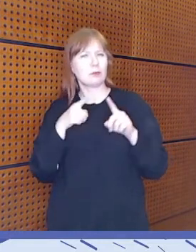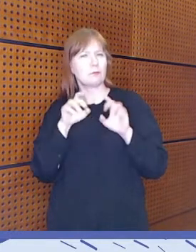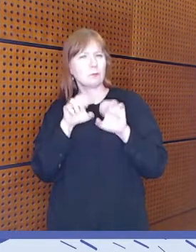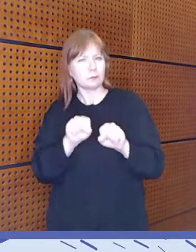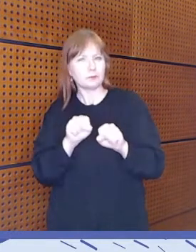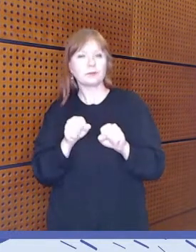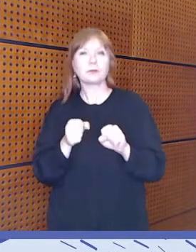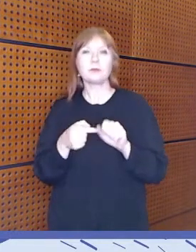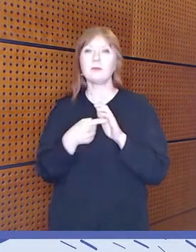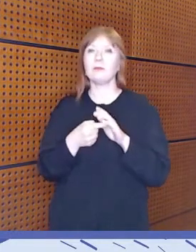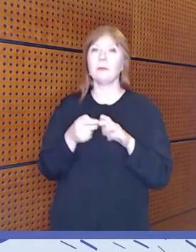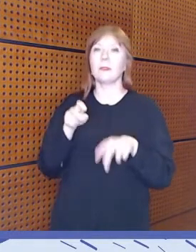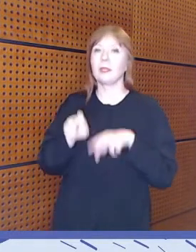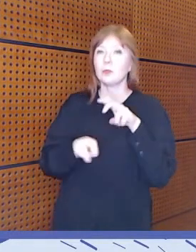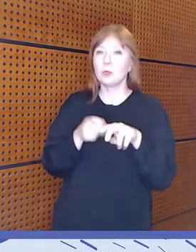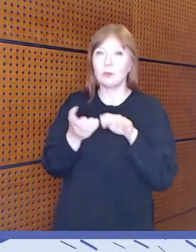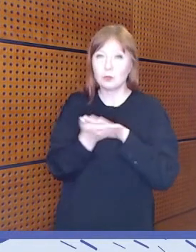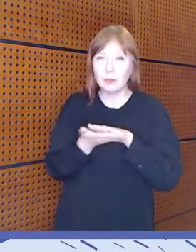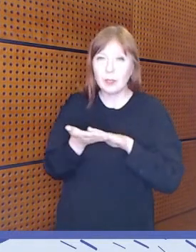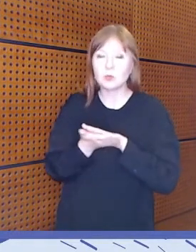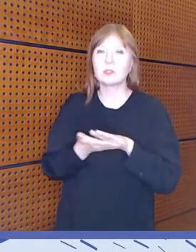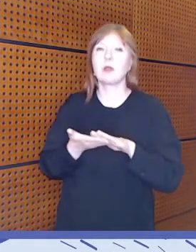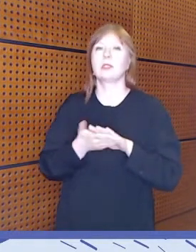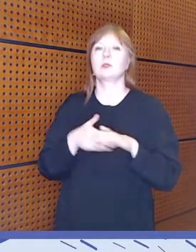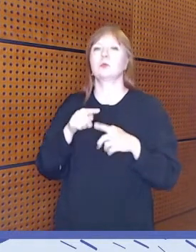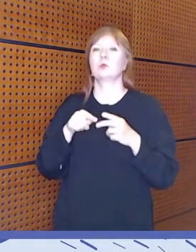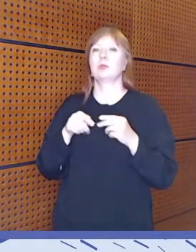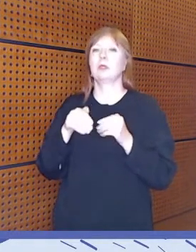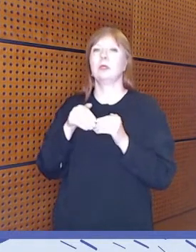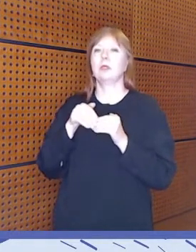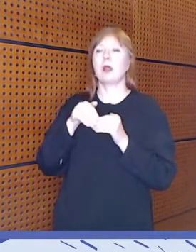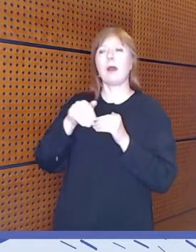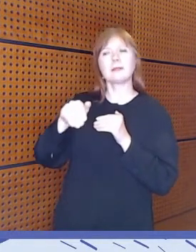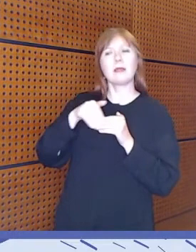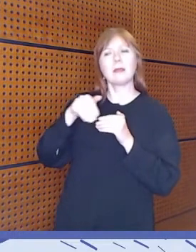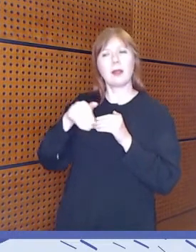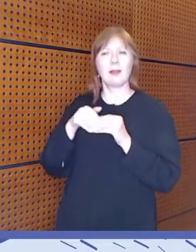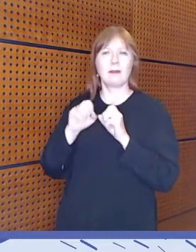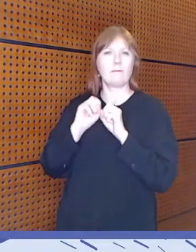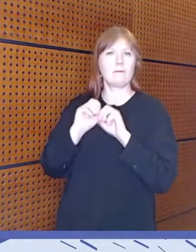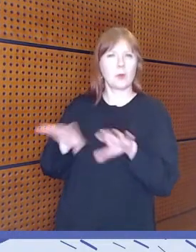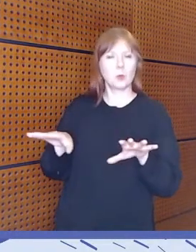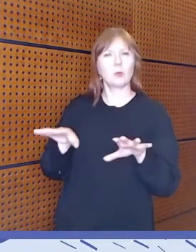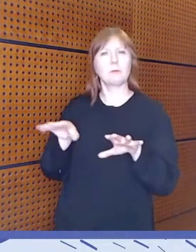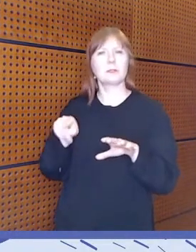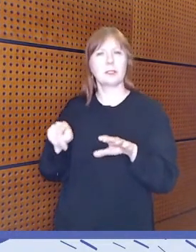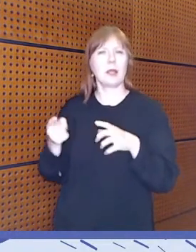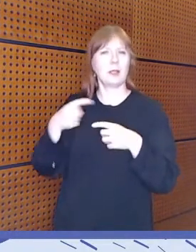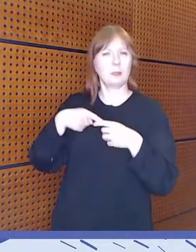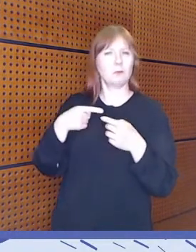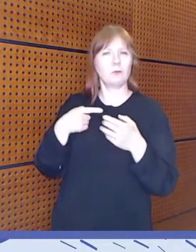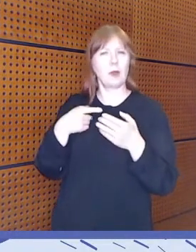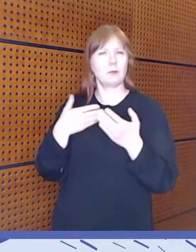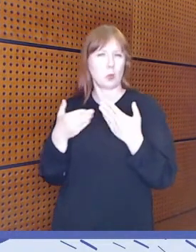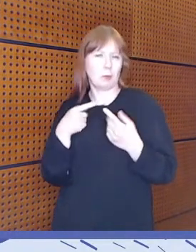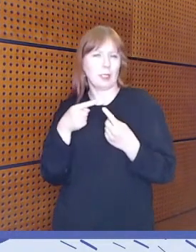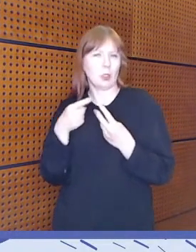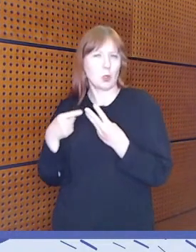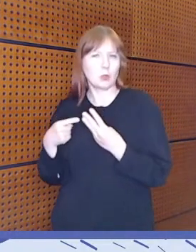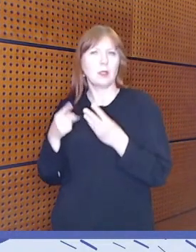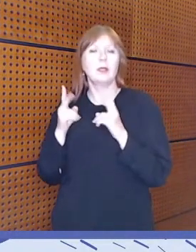tutkimusperustaisuus, ehkä tämmöisen asenteelliseen vaikuttamiseen liittyvät toiminnot. Ja sitten just tämä